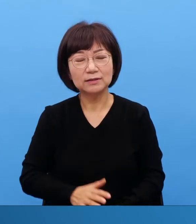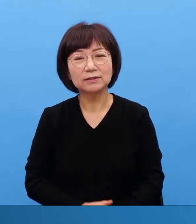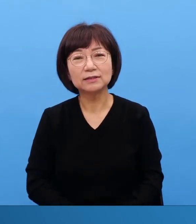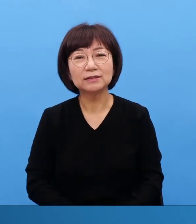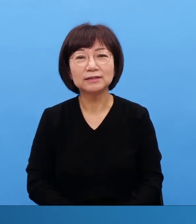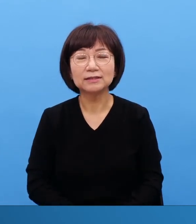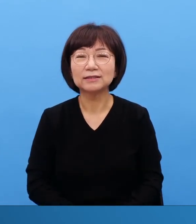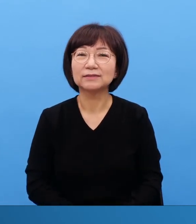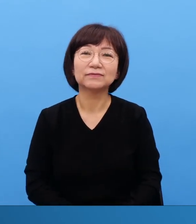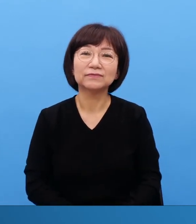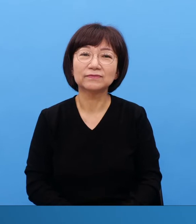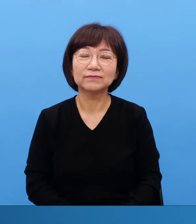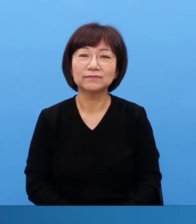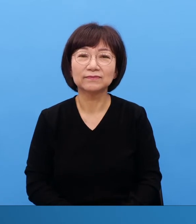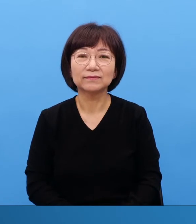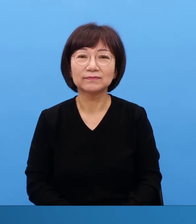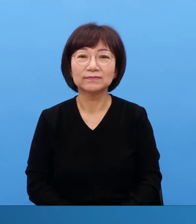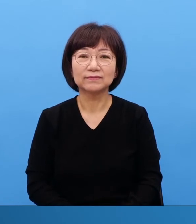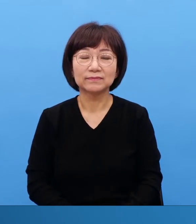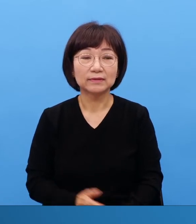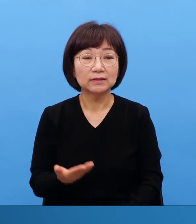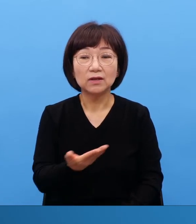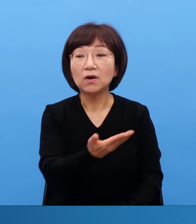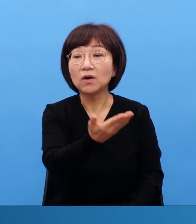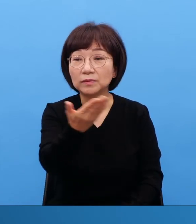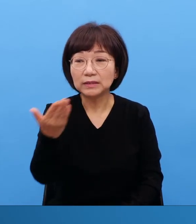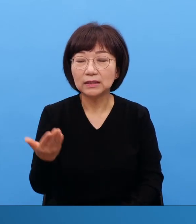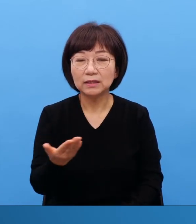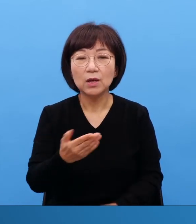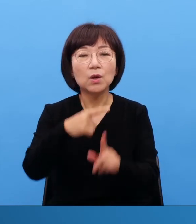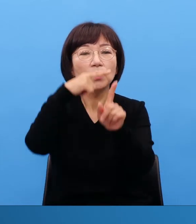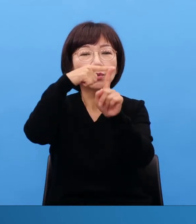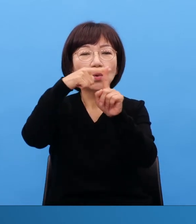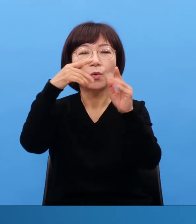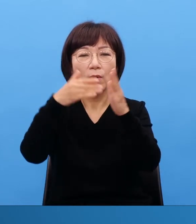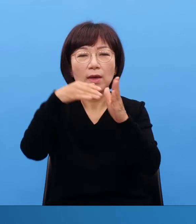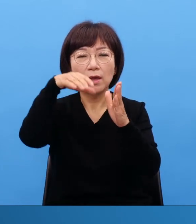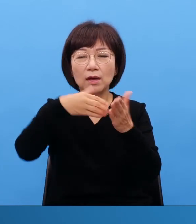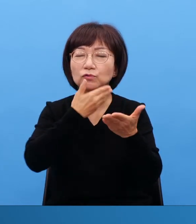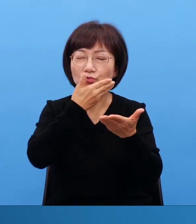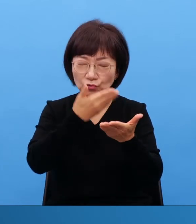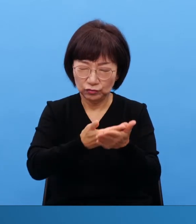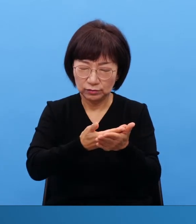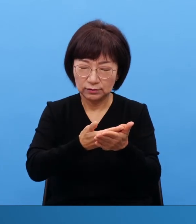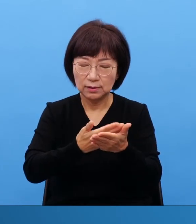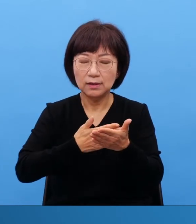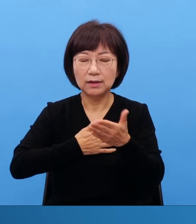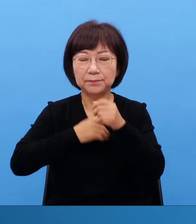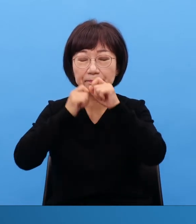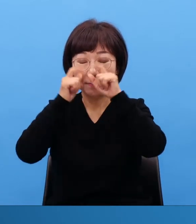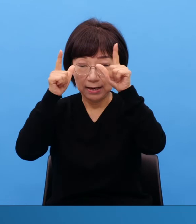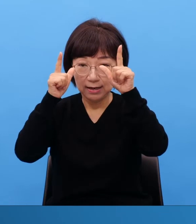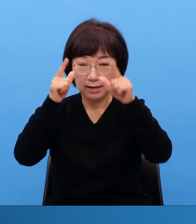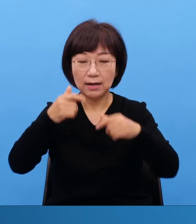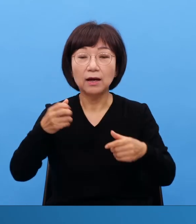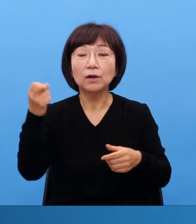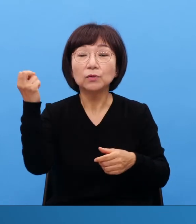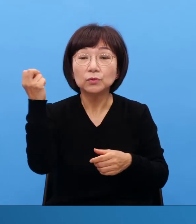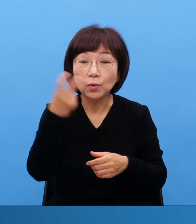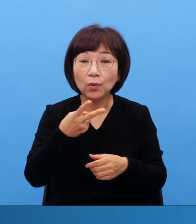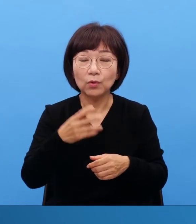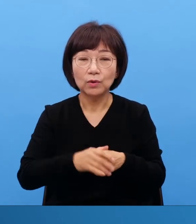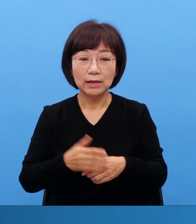여러분의 교회의 중요성을 알아야 돼요 여러분 지역의 사명을 알아야 돼요